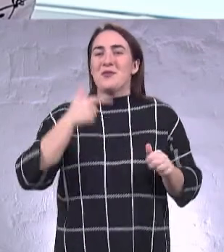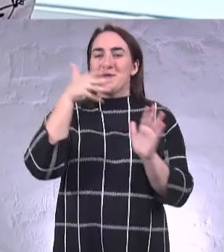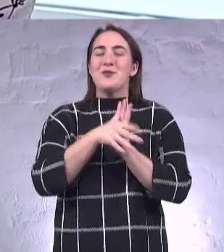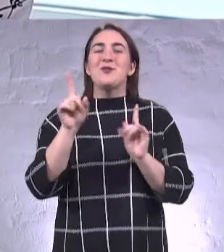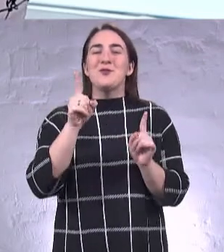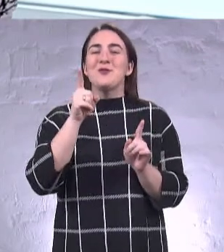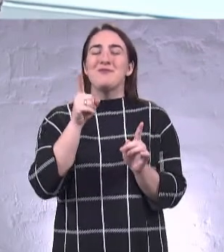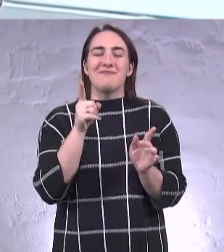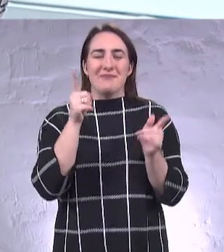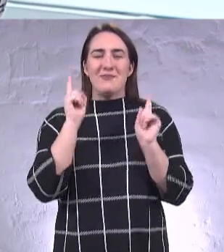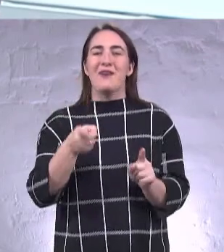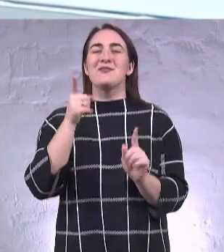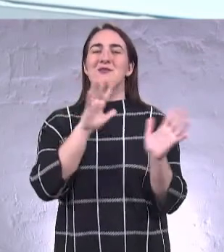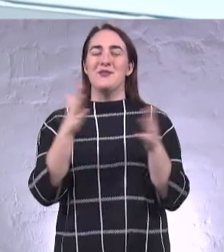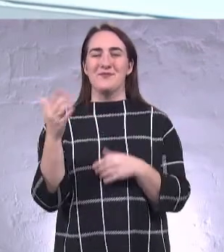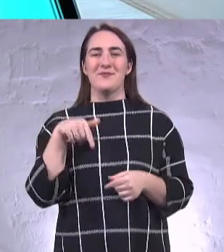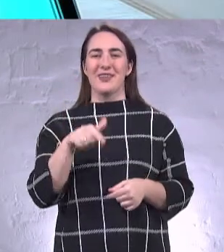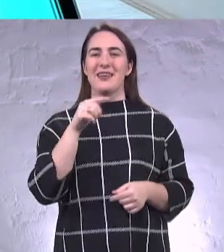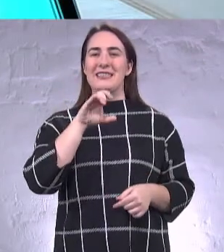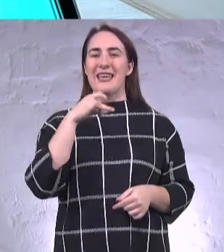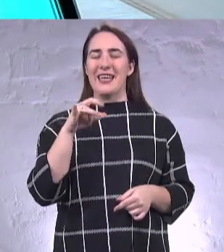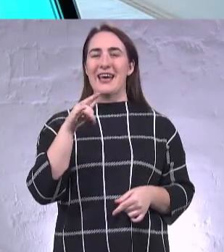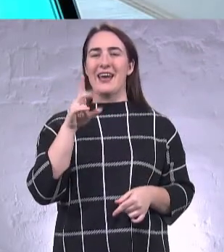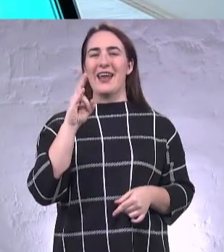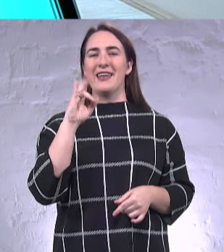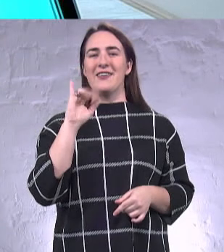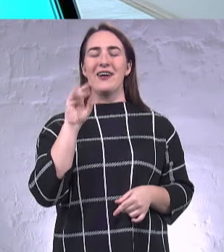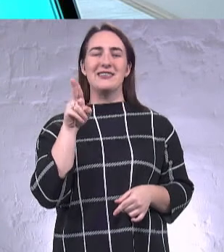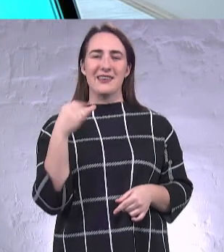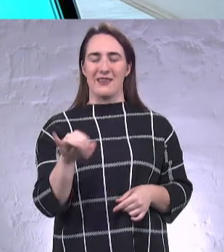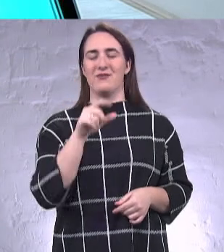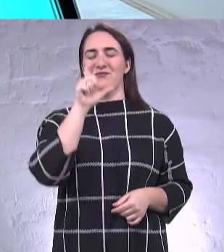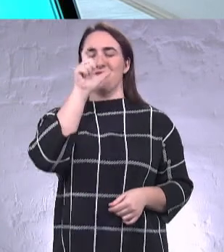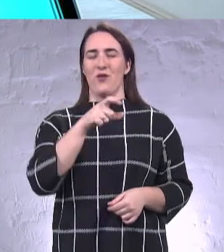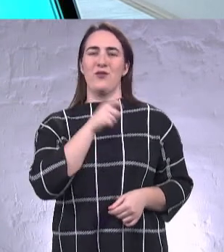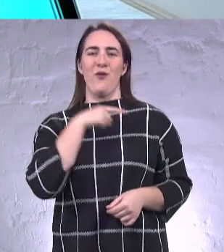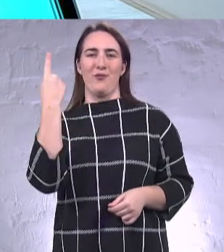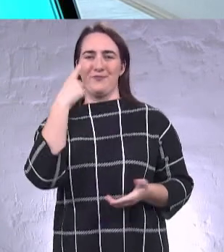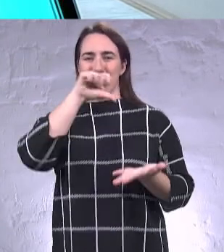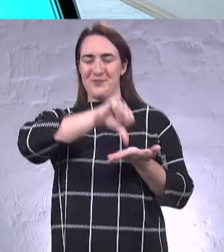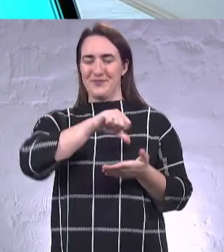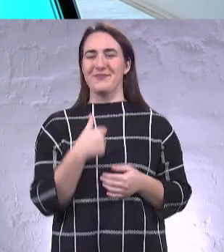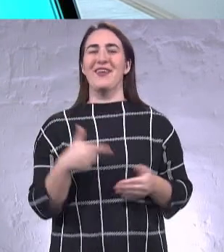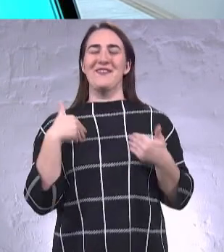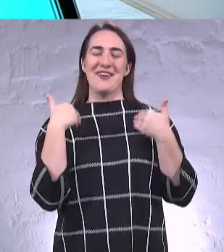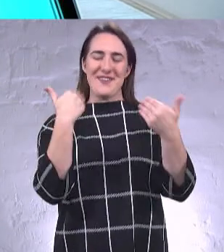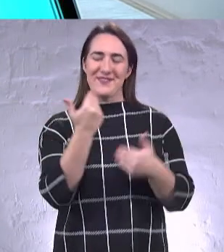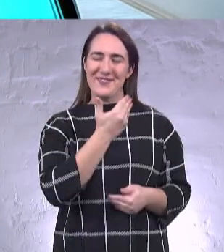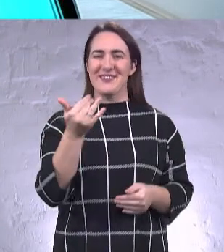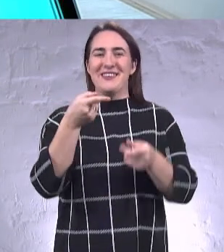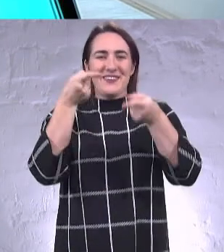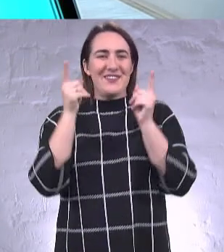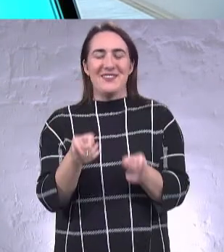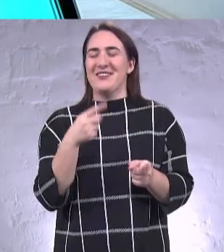насправді. Сьогодні в нашій студії Сергій Гринівецький, почесний громадянин Одеси та Одеської області. Я вітаю вас, Сергія Рафаїловичу. І справді,